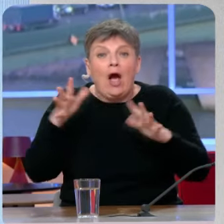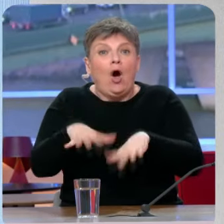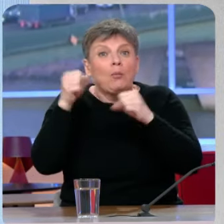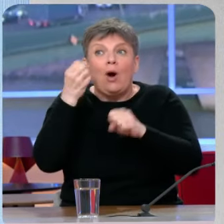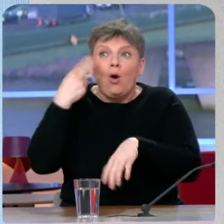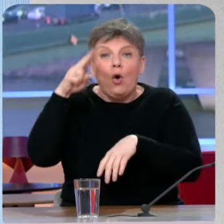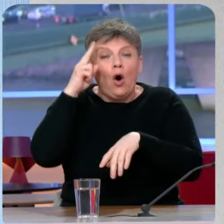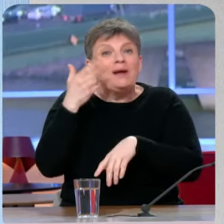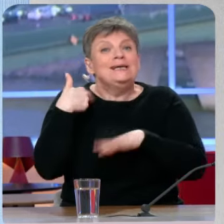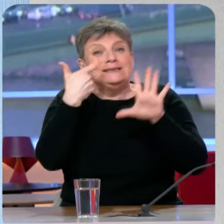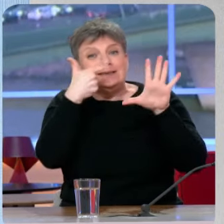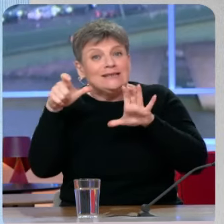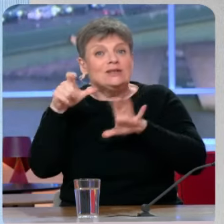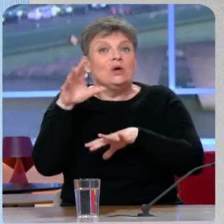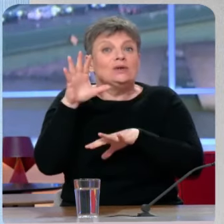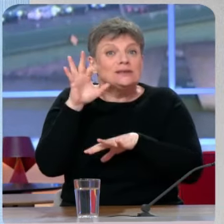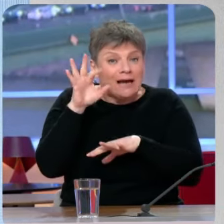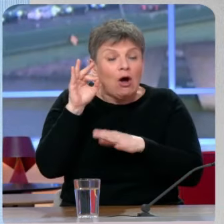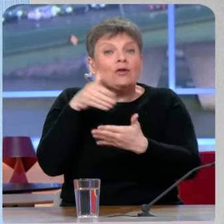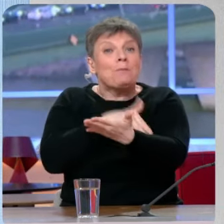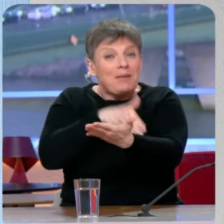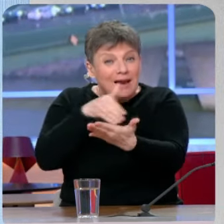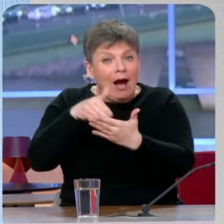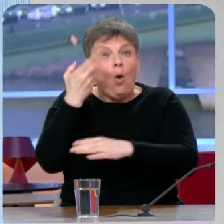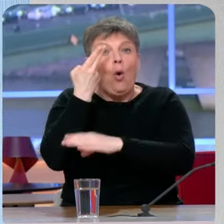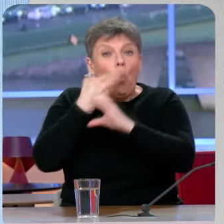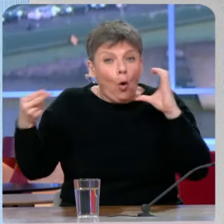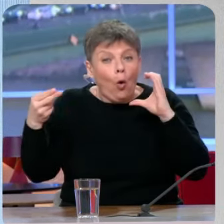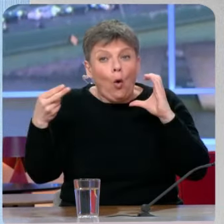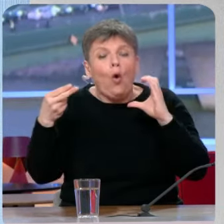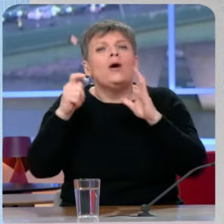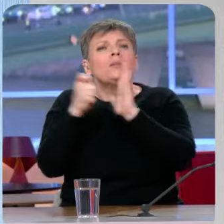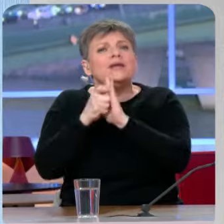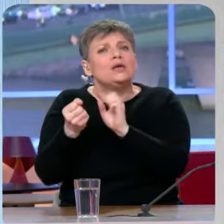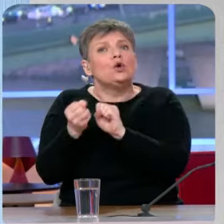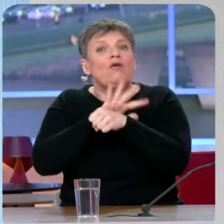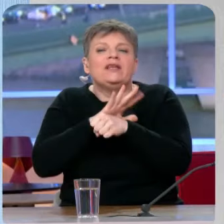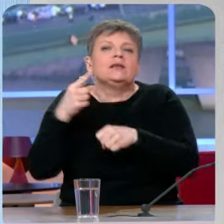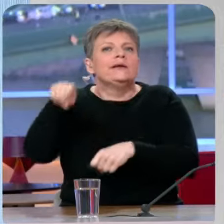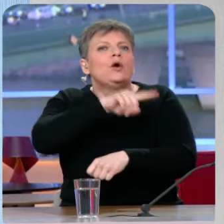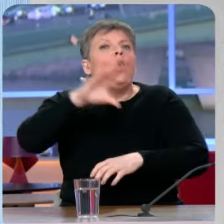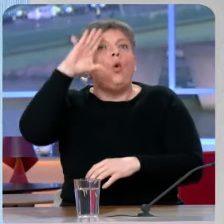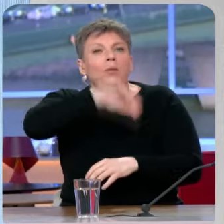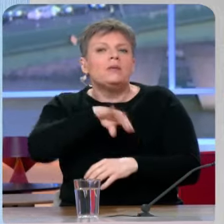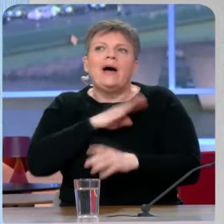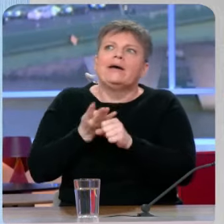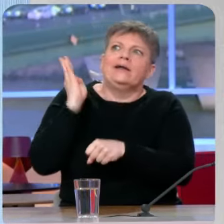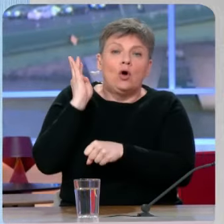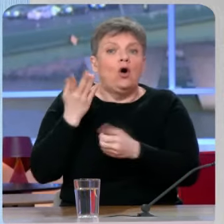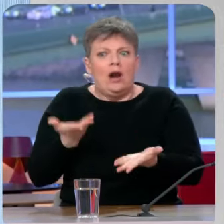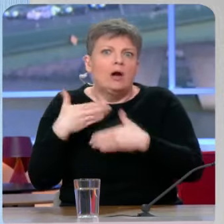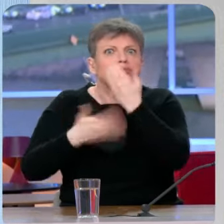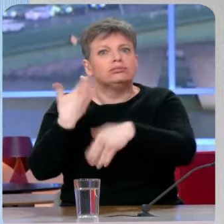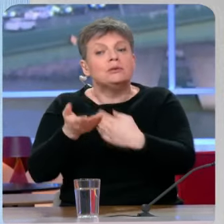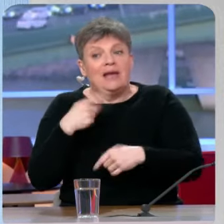c'est grâce au moment du Covid, on l'a oublié parce que c'était il y a quatre ans et là les choses s'accélèrent, mais il y a quatre ans